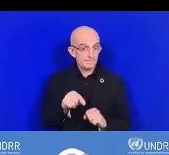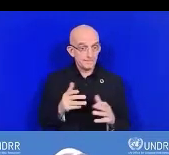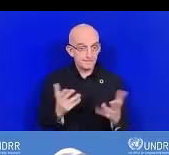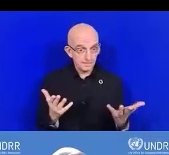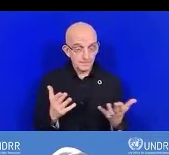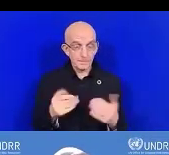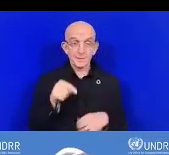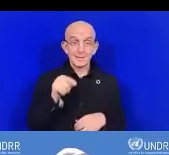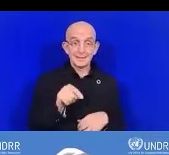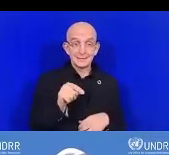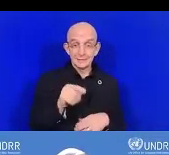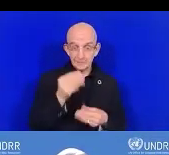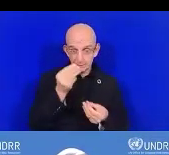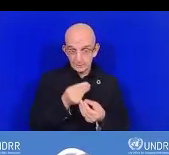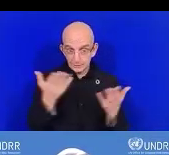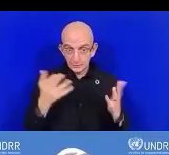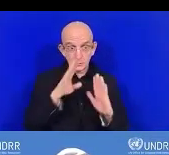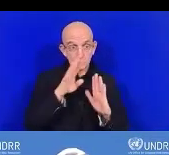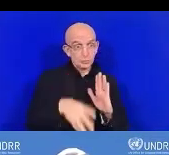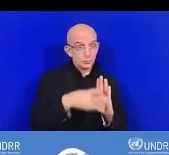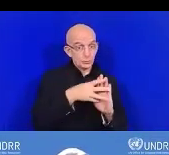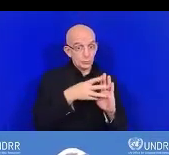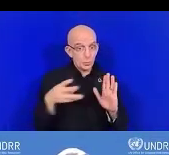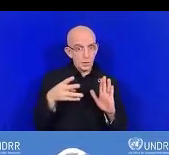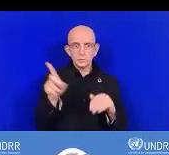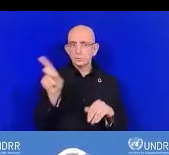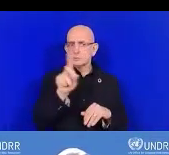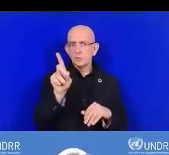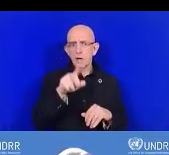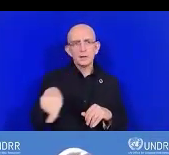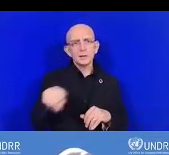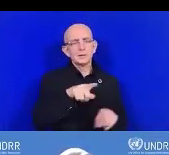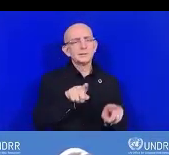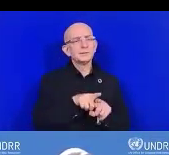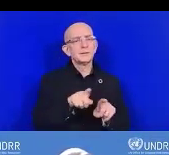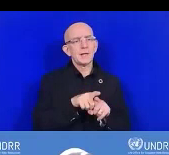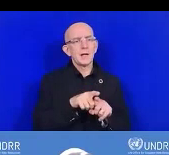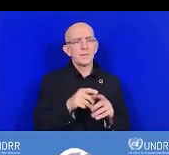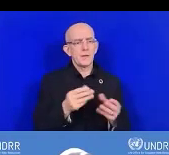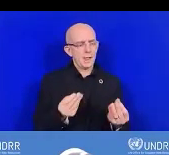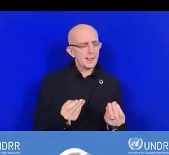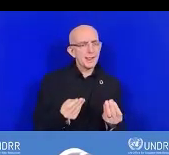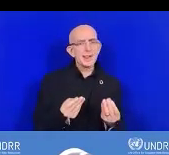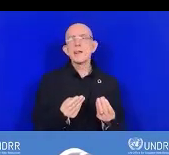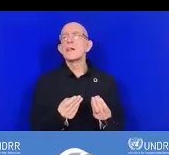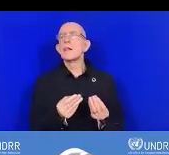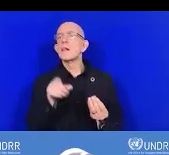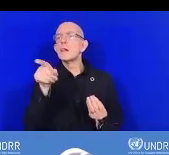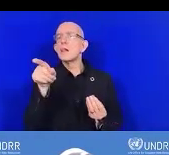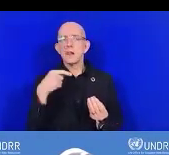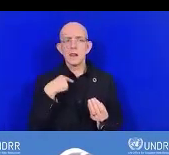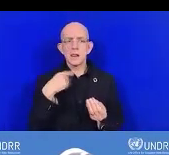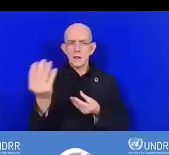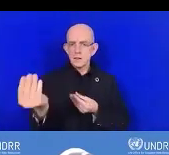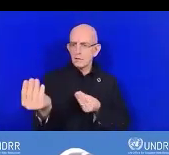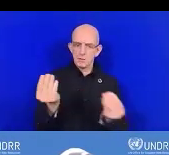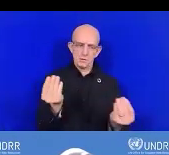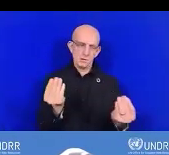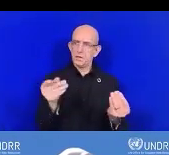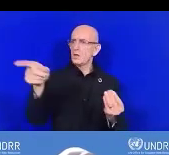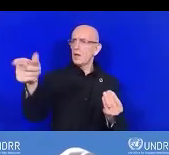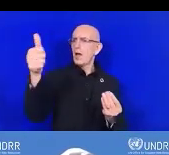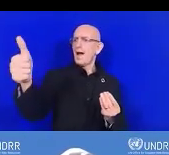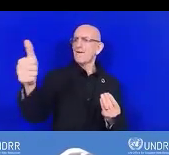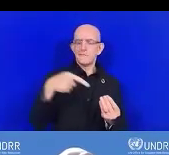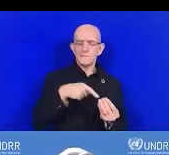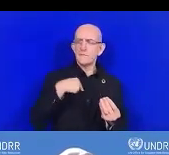une remarque très importante,'est que le tableau de bord n'est pas destiné à comparer les villes, c'est